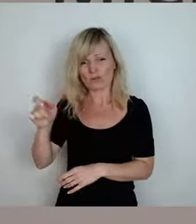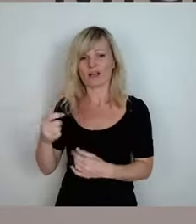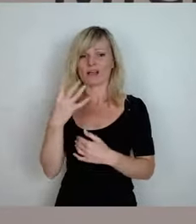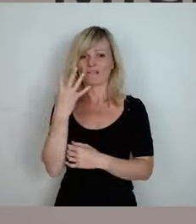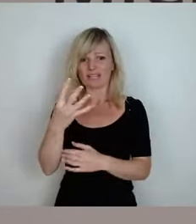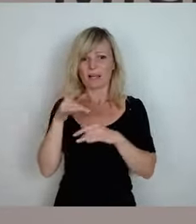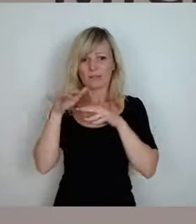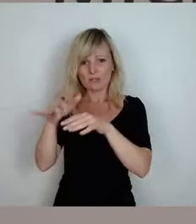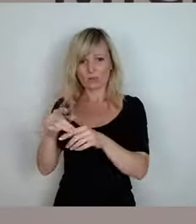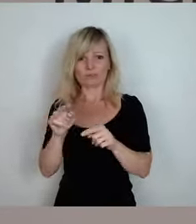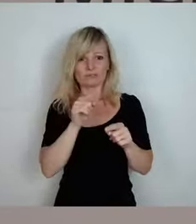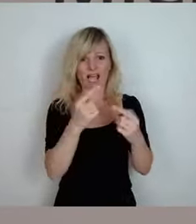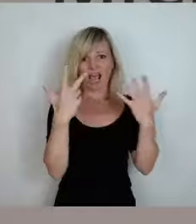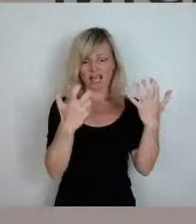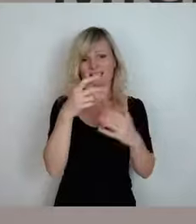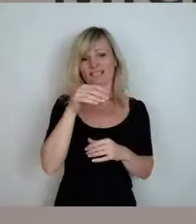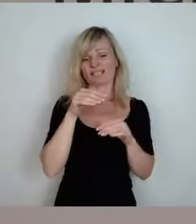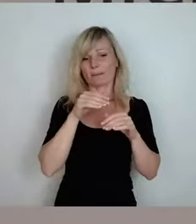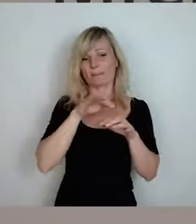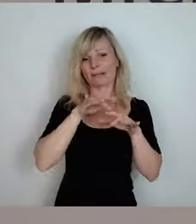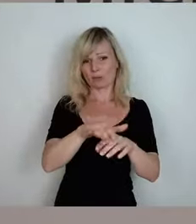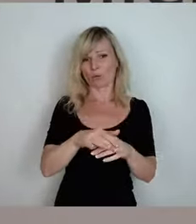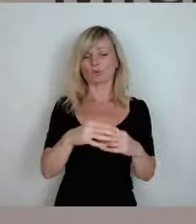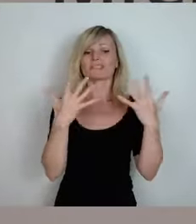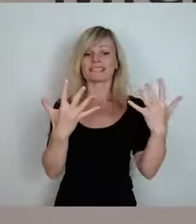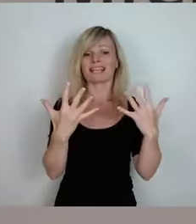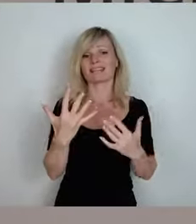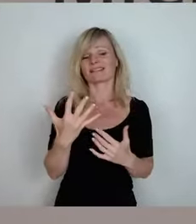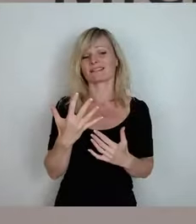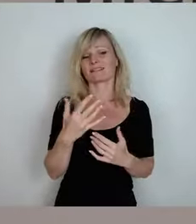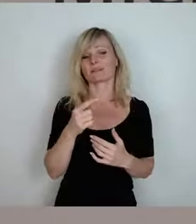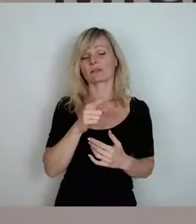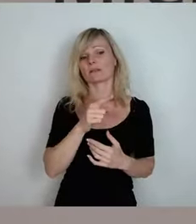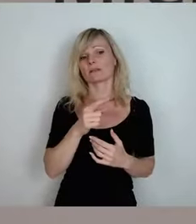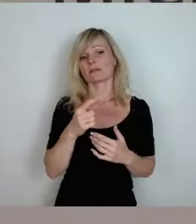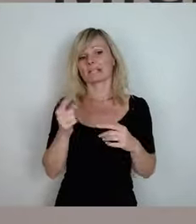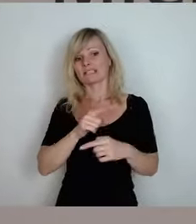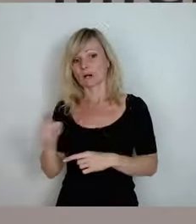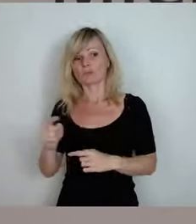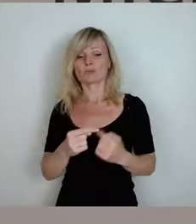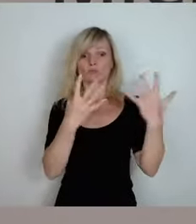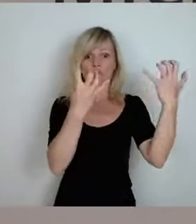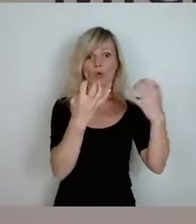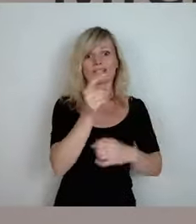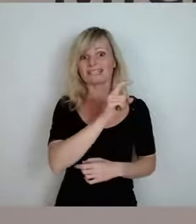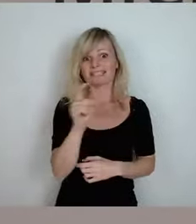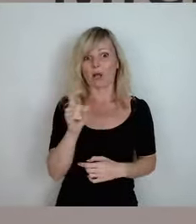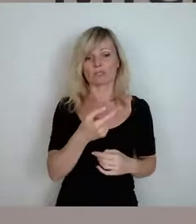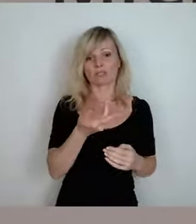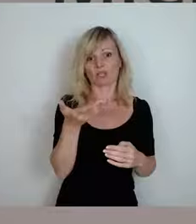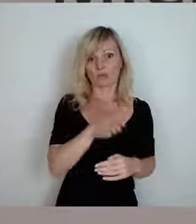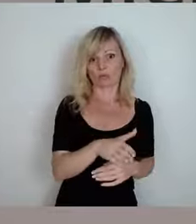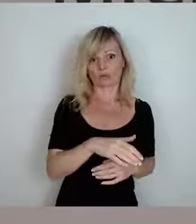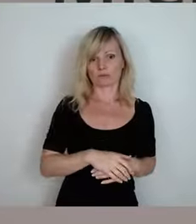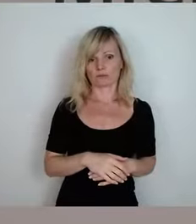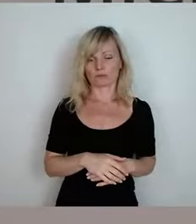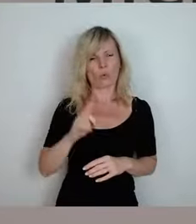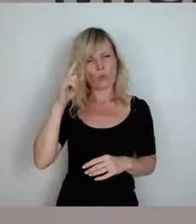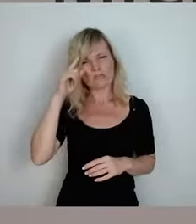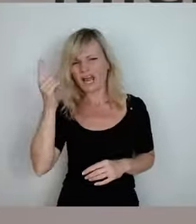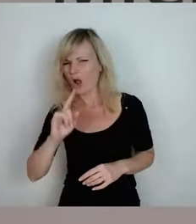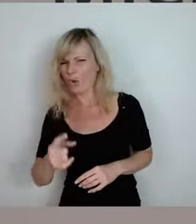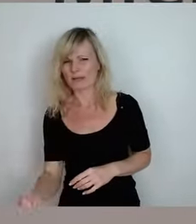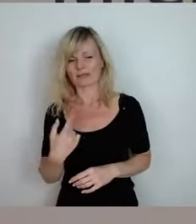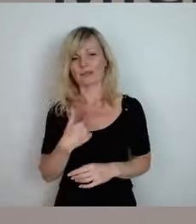Millionen und wir haben 10.000 zu 90.000 Toten. Unglaublich! Mag sein, dass wir die älteste Bevölkerung haben, mag sein, dass wir